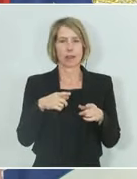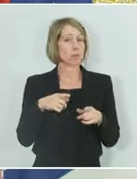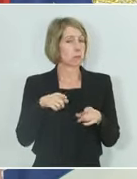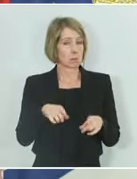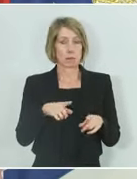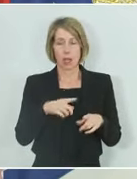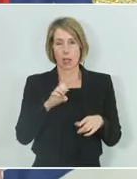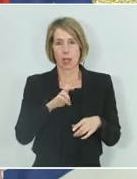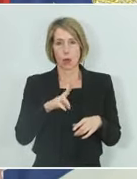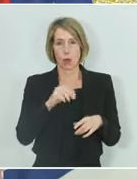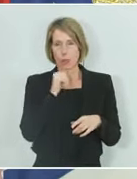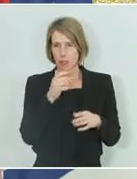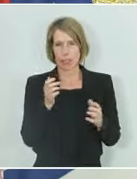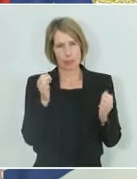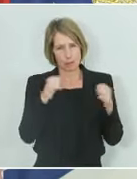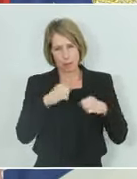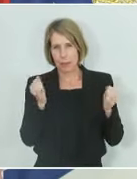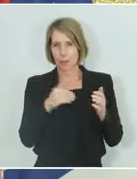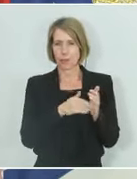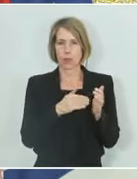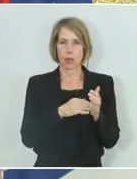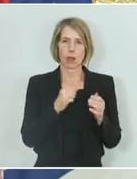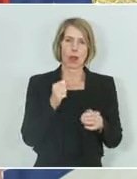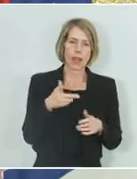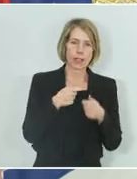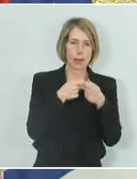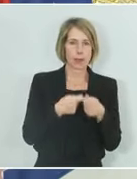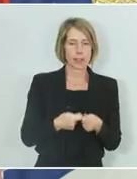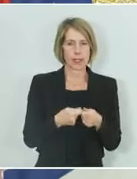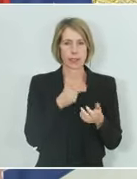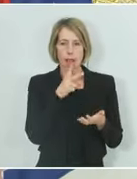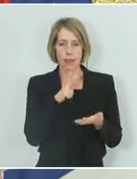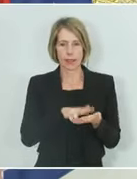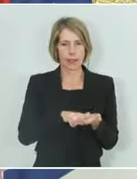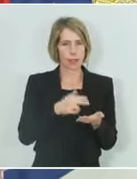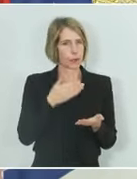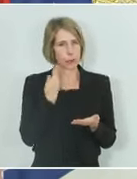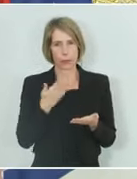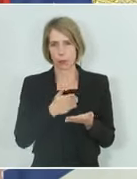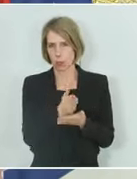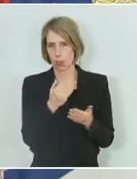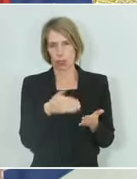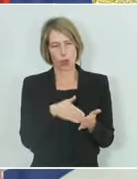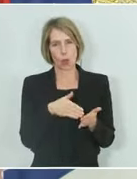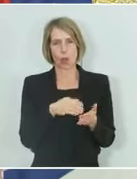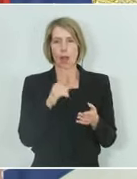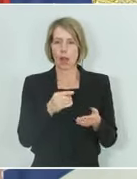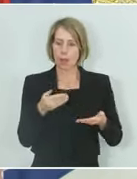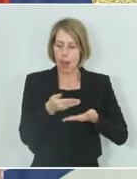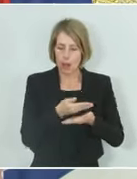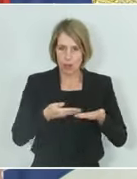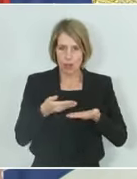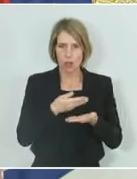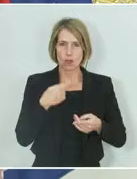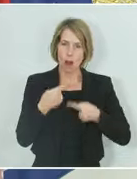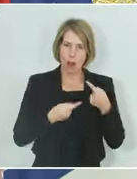geeint ist. Es gibt Europäische Unionsmitgliedstaaten, die die Anerkennung nicht durchführen. Umso wichtiger ist es, dass wir im engen Austausch sind und Österreich